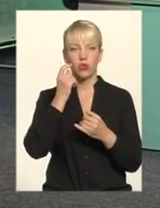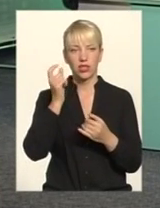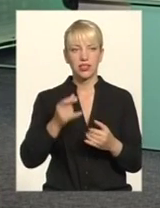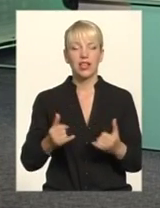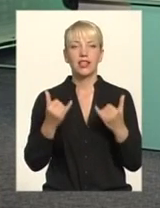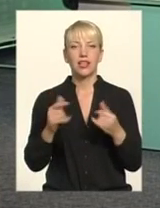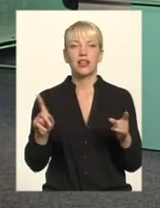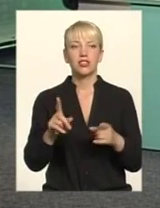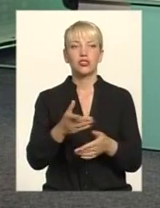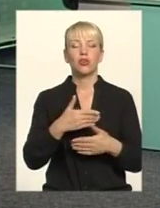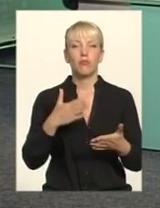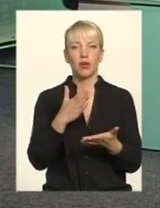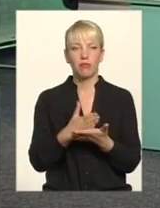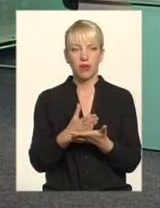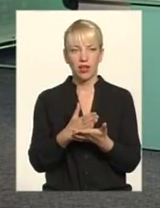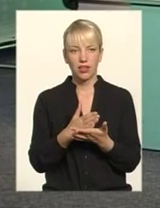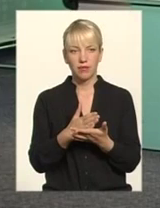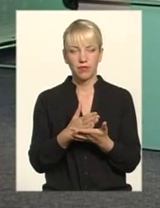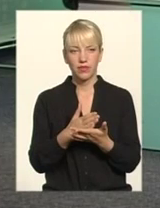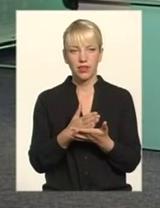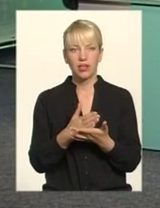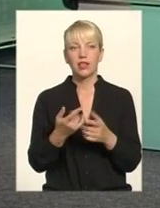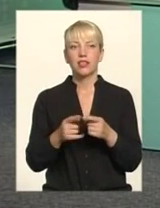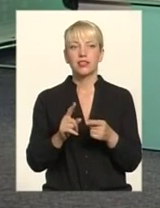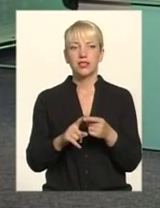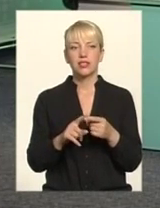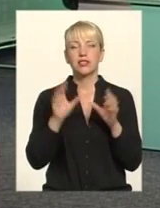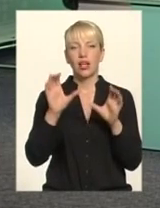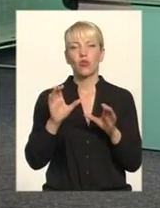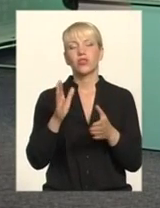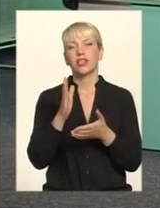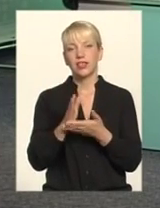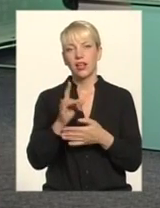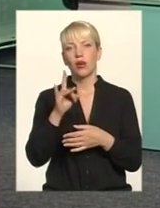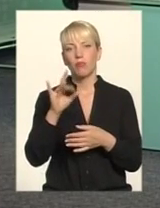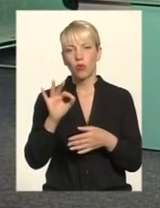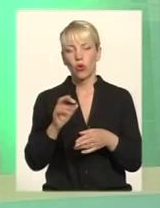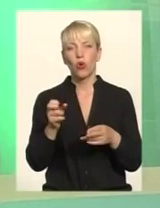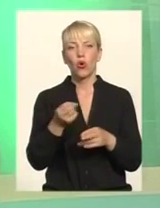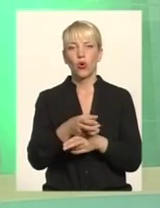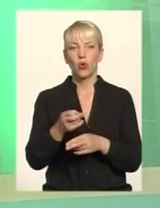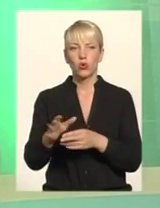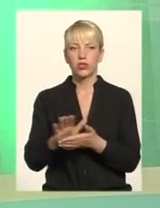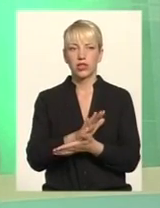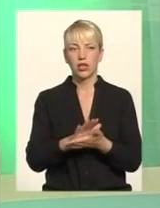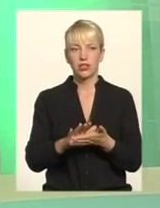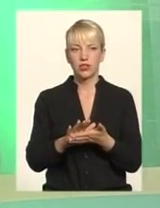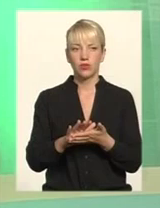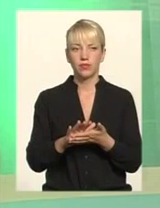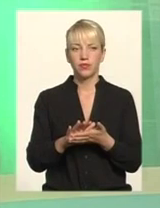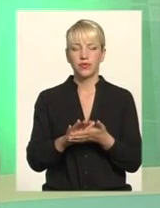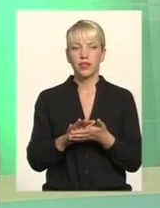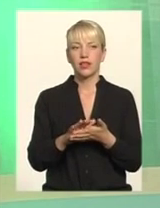те, що ми маємо Дійсно, недосконалий закон Але все ж таки є про люстрацію Ми нічого не можемо зробити Зв'язані руки Напевно, що